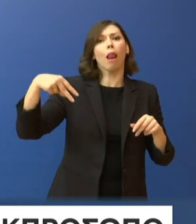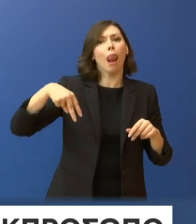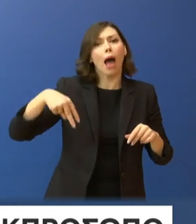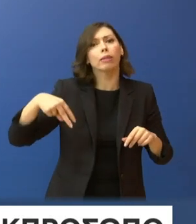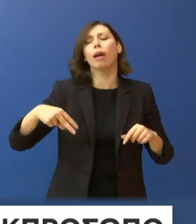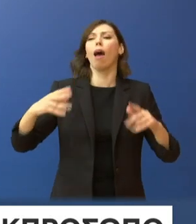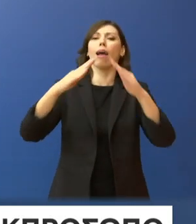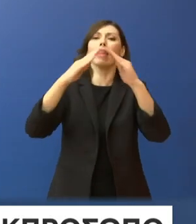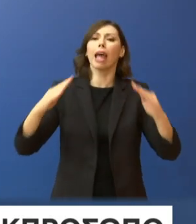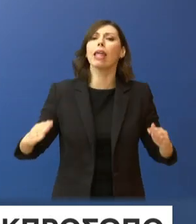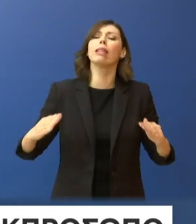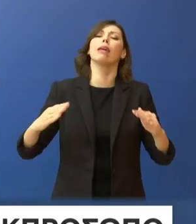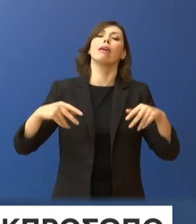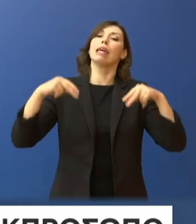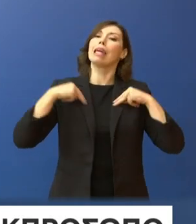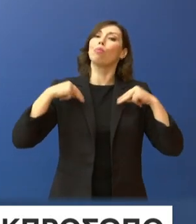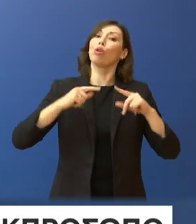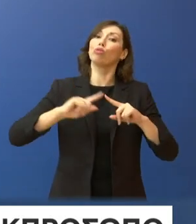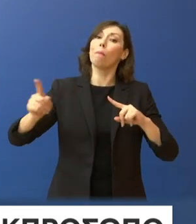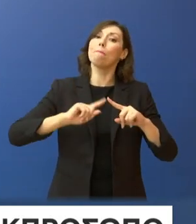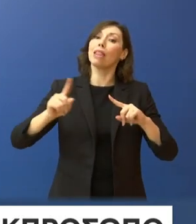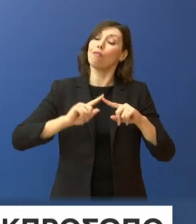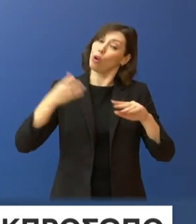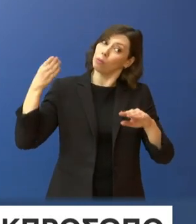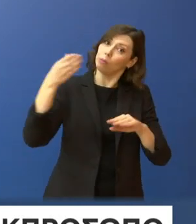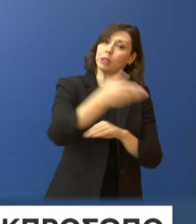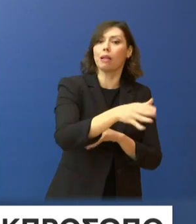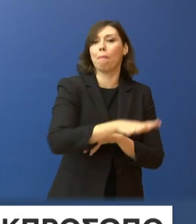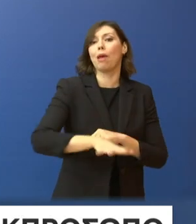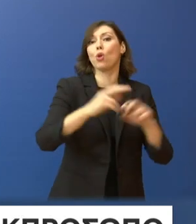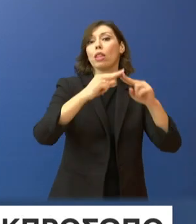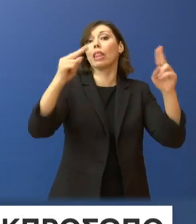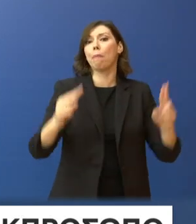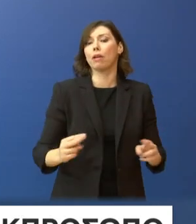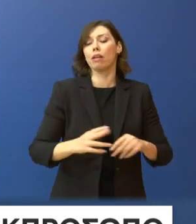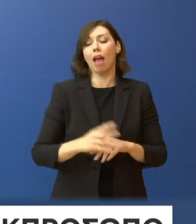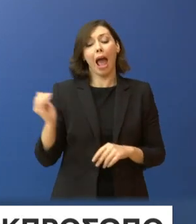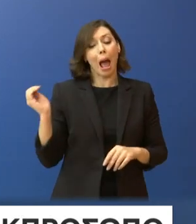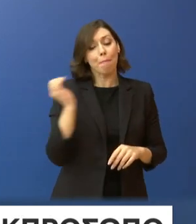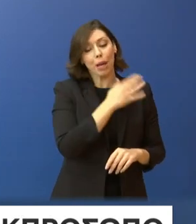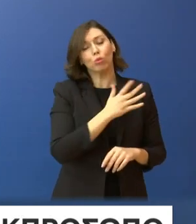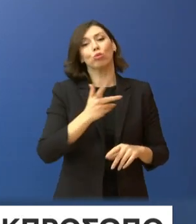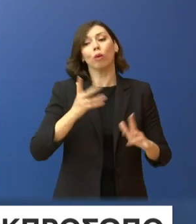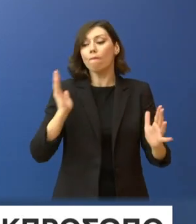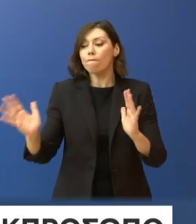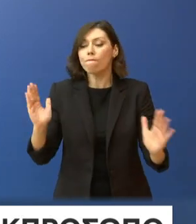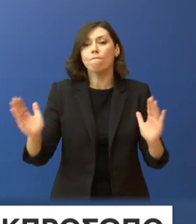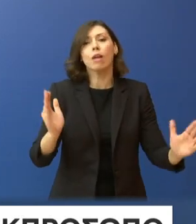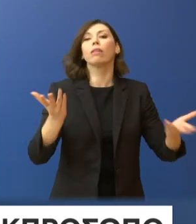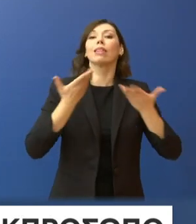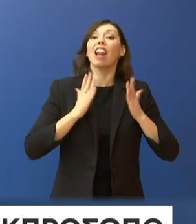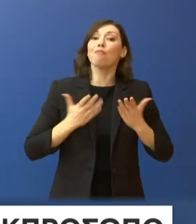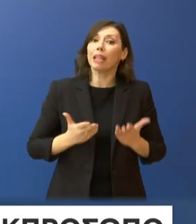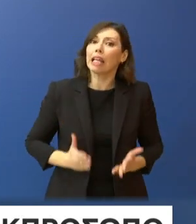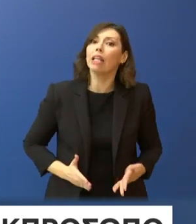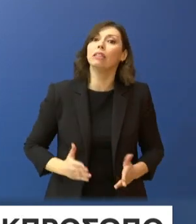μετέβηκε ο Υπουργός Μεταφορών. Δόθηκε έμφαση από την πρώτη στιγμή στην περίθαλψη των τραυματιών, στην ταυτοποίηση των σωρών